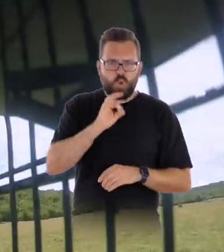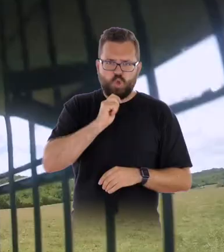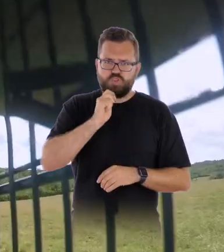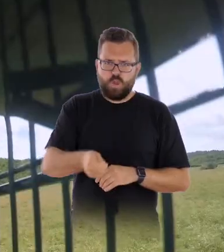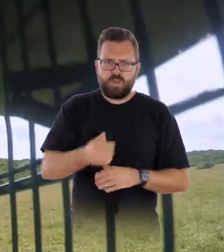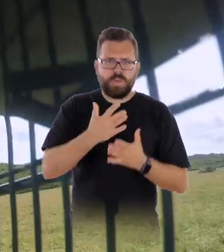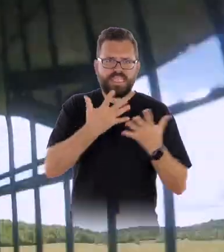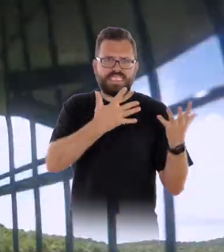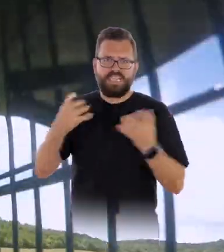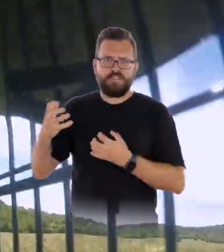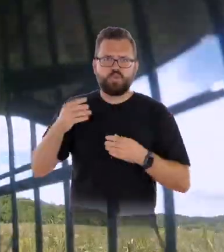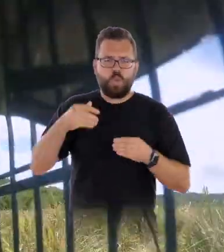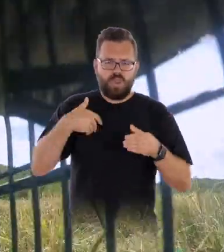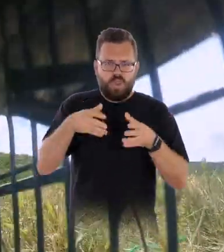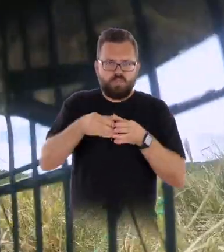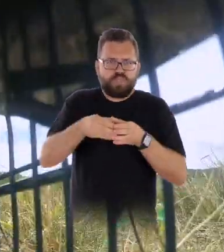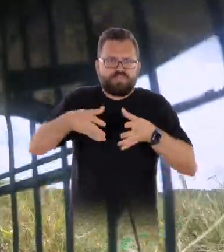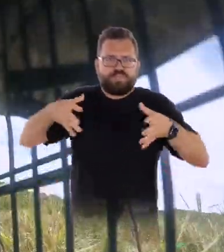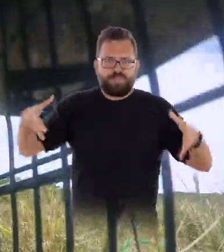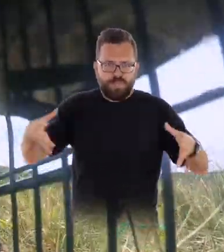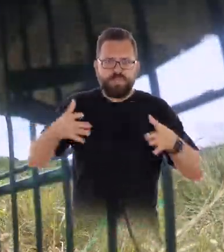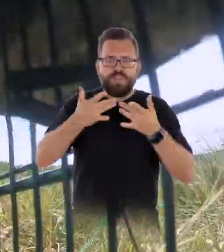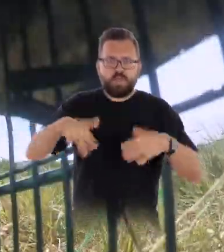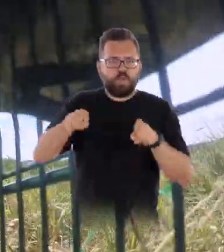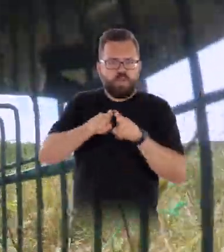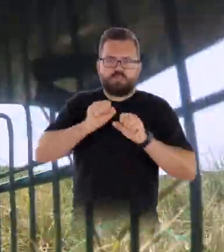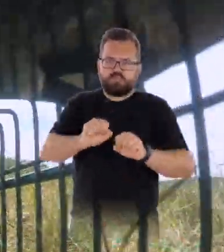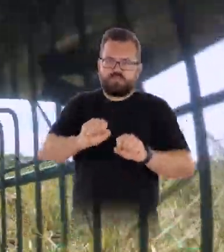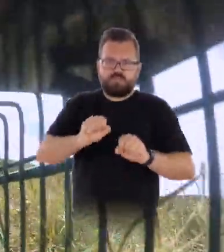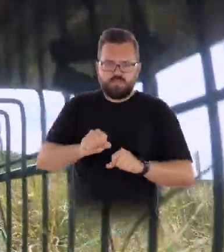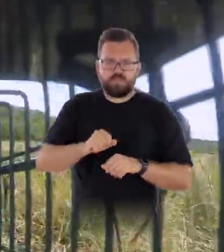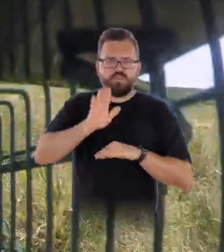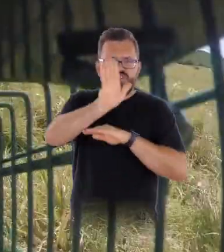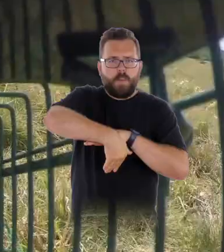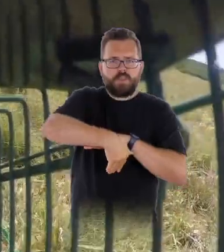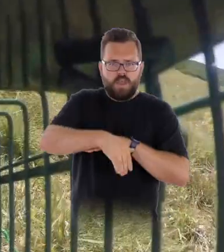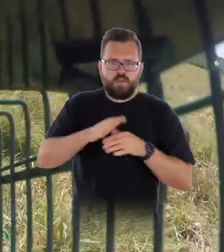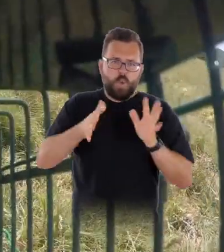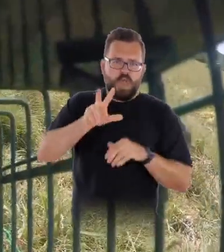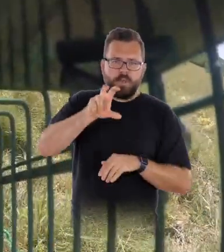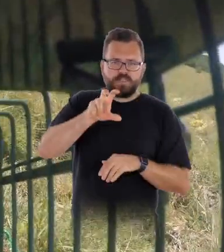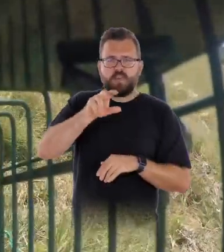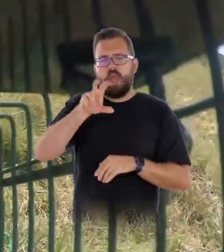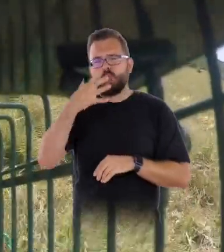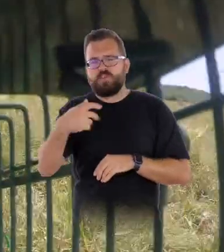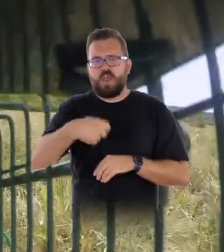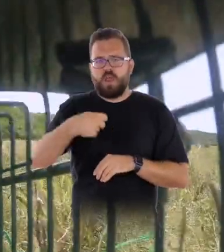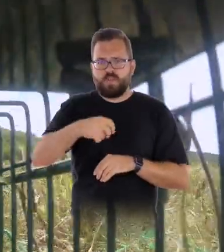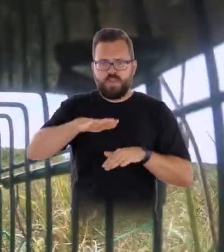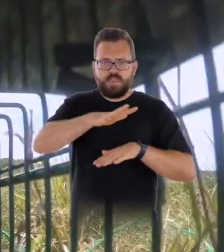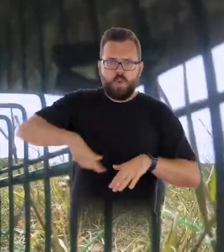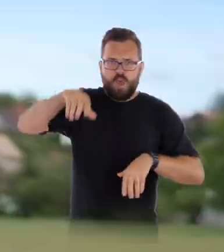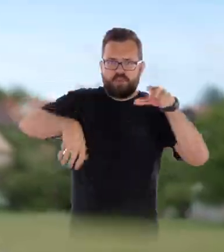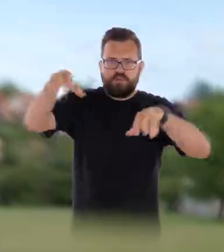helyekben épesítéséhez. A csapdázás nagyjából 300-350 csapdával folyik itt ezen a területen. Ezzel a csapda